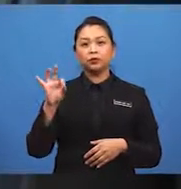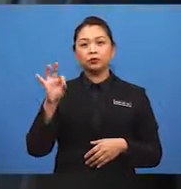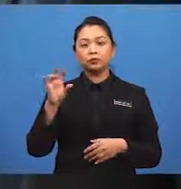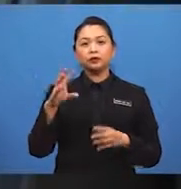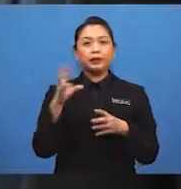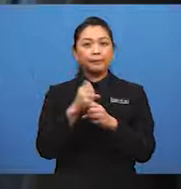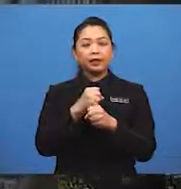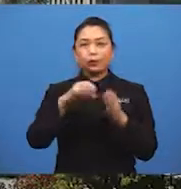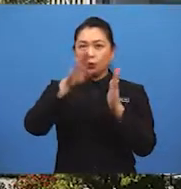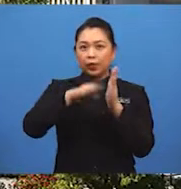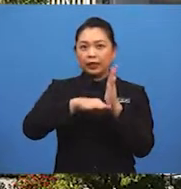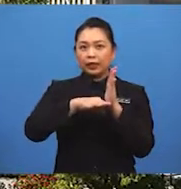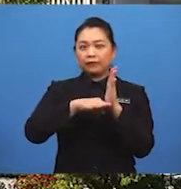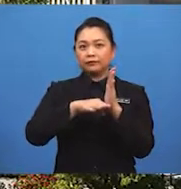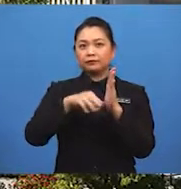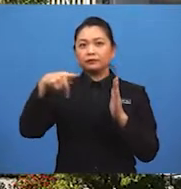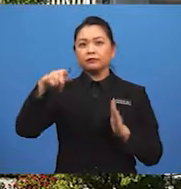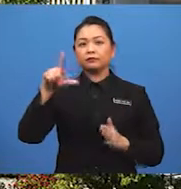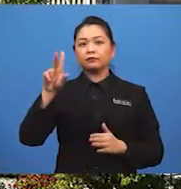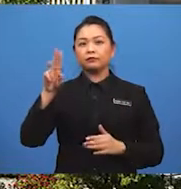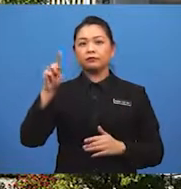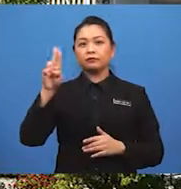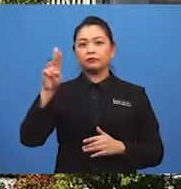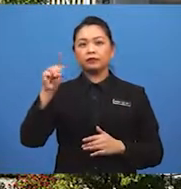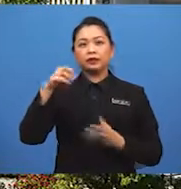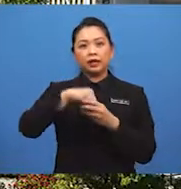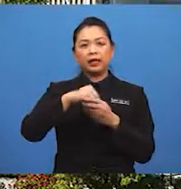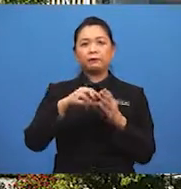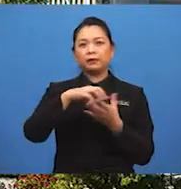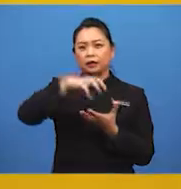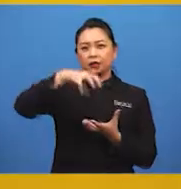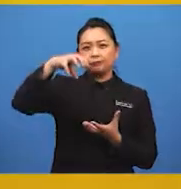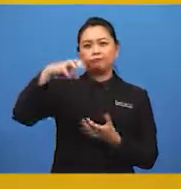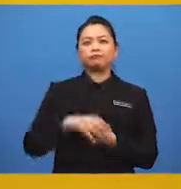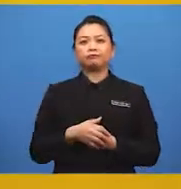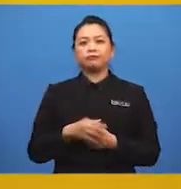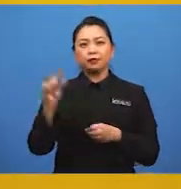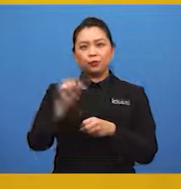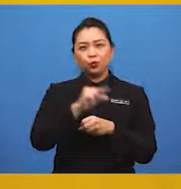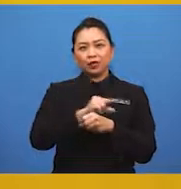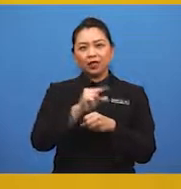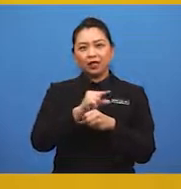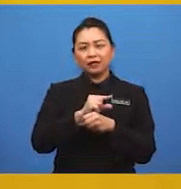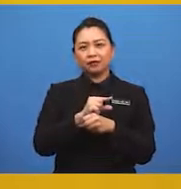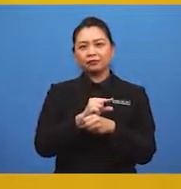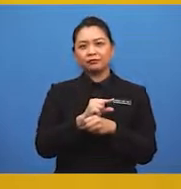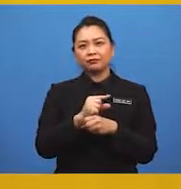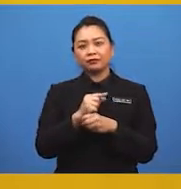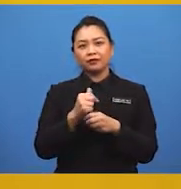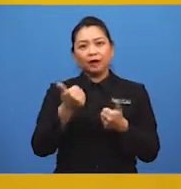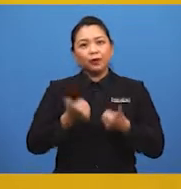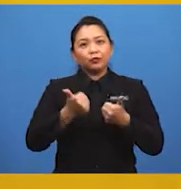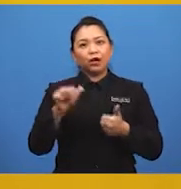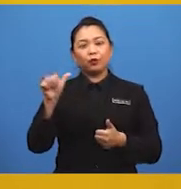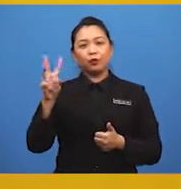mengurangkan kandungan plumbum dalam pelepasan asap kenderaan. Penggunaan pengangkutan awam